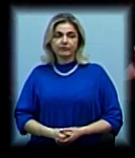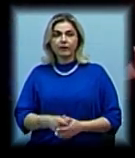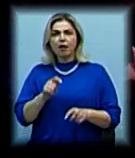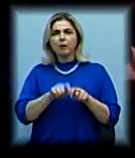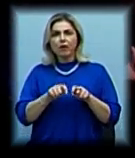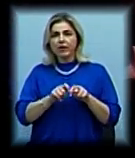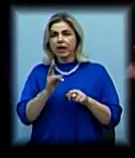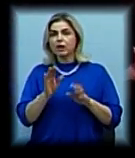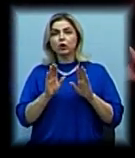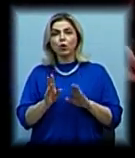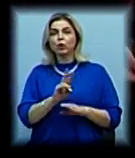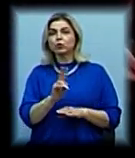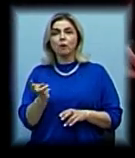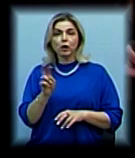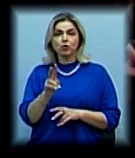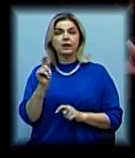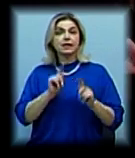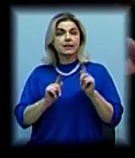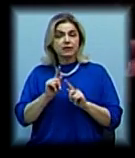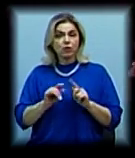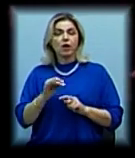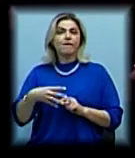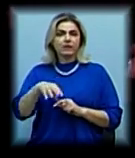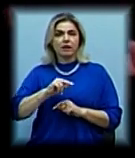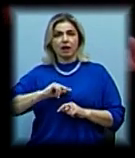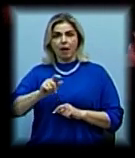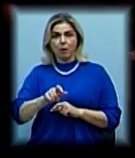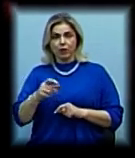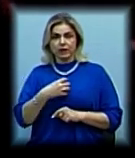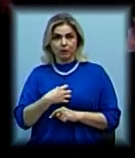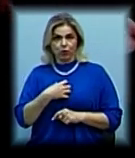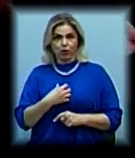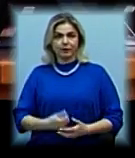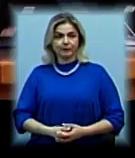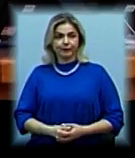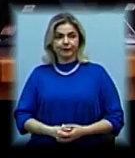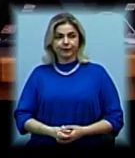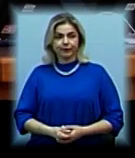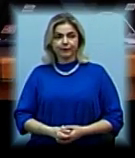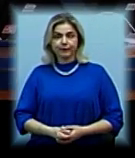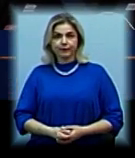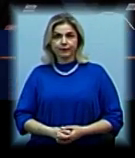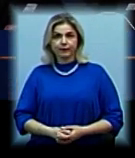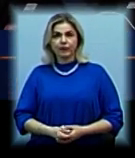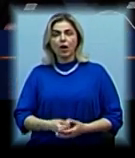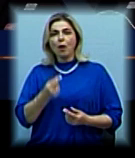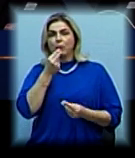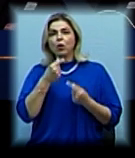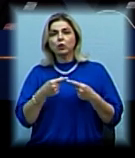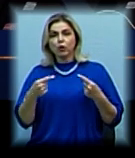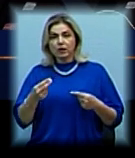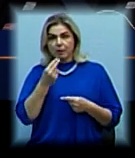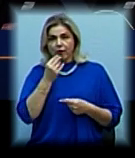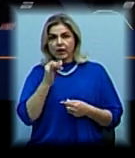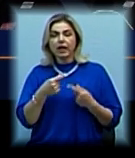Перевіряли не лише тих, хто прийшов на сесію, а й усіх працівників міськвиконкому. С продуктами харчування та будь-якими